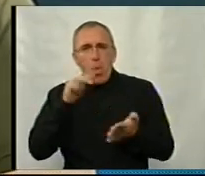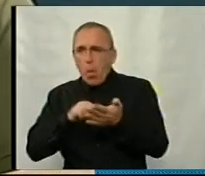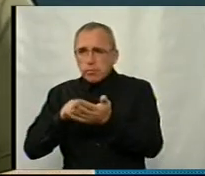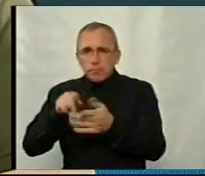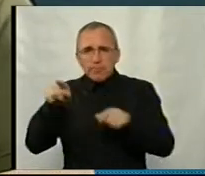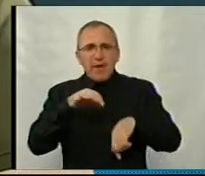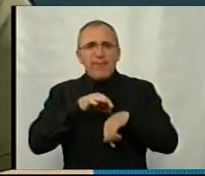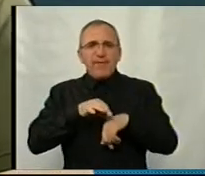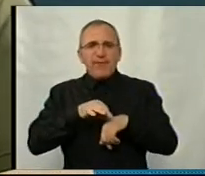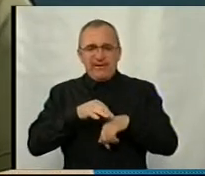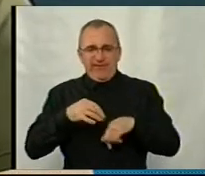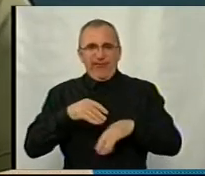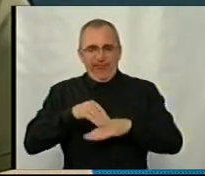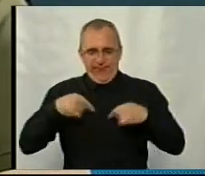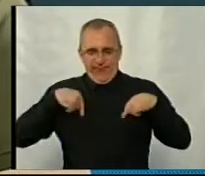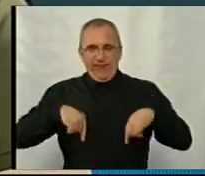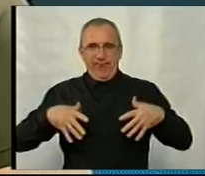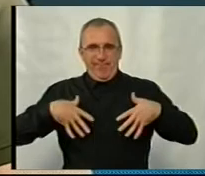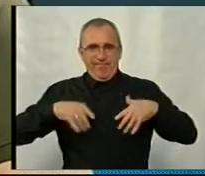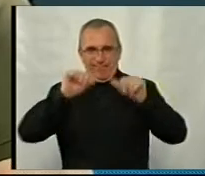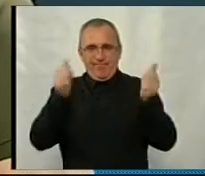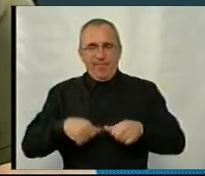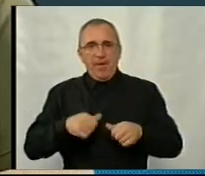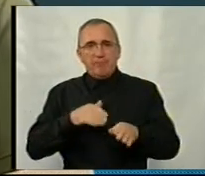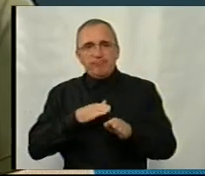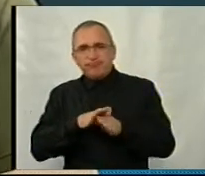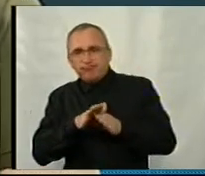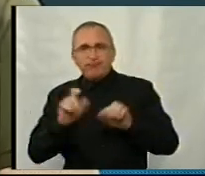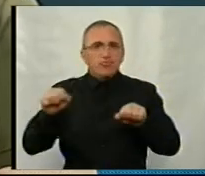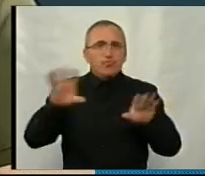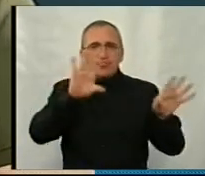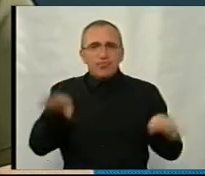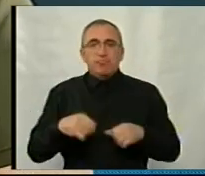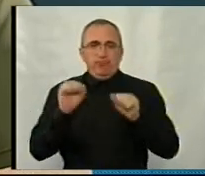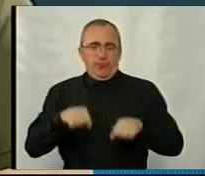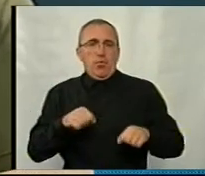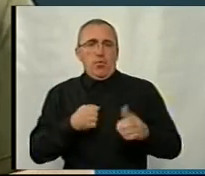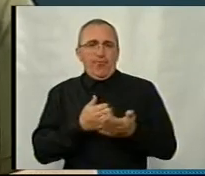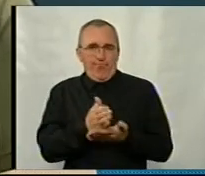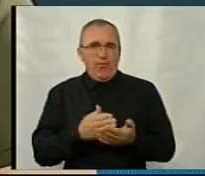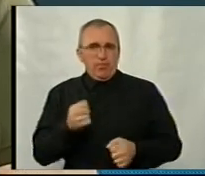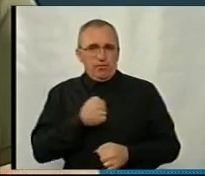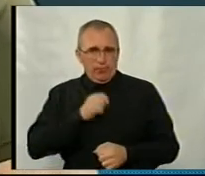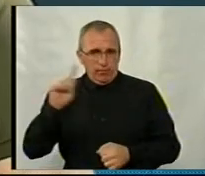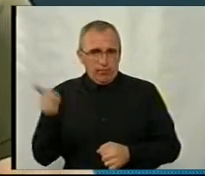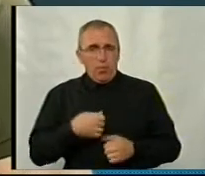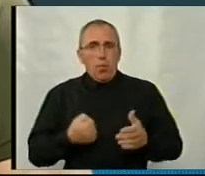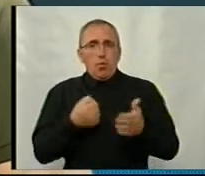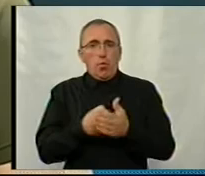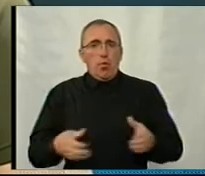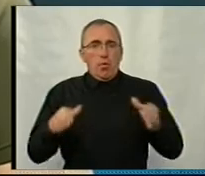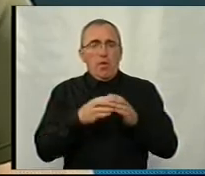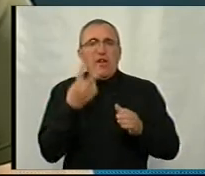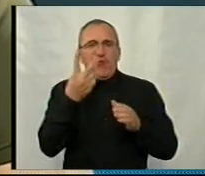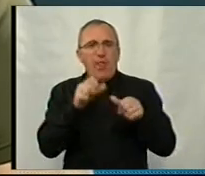фізичний розвиток і вони пройшли медичну комісію, визнані придатними до військової служби. Таких людей ми зараховуємо в команди, коли вони пройшли вже дві